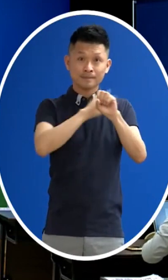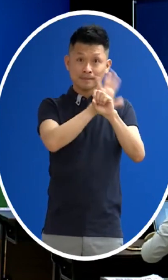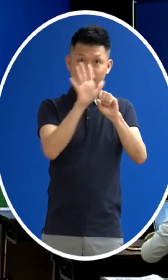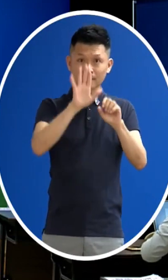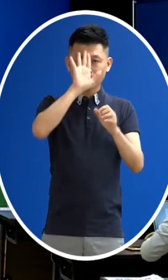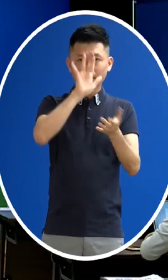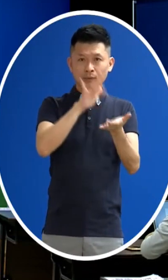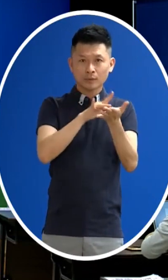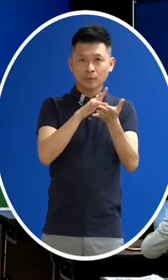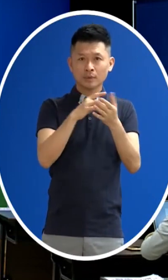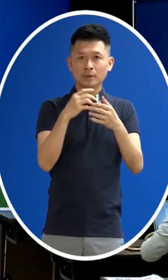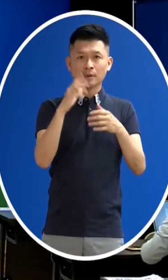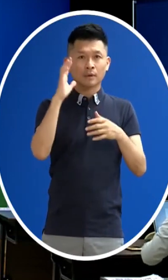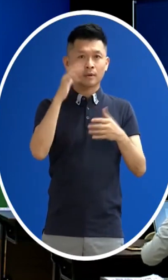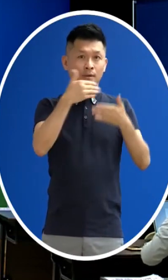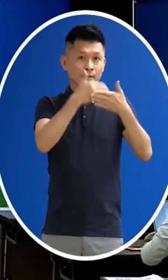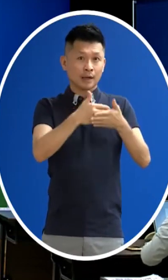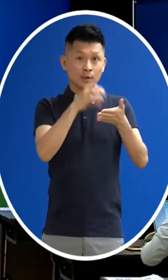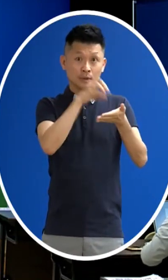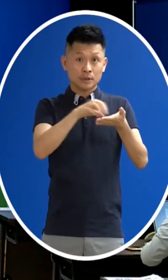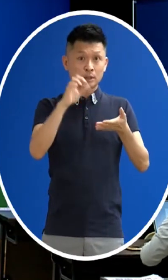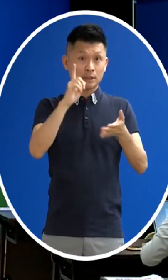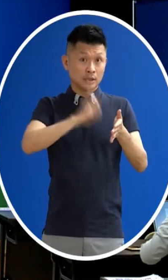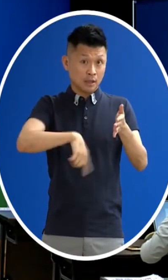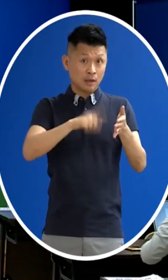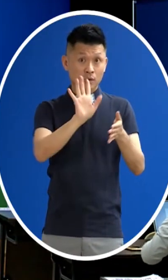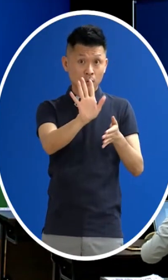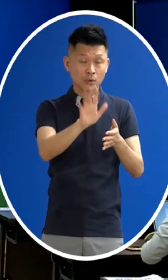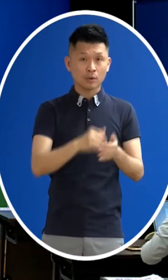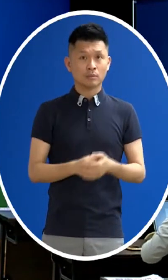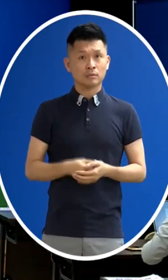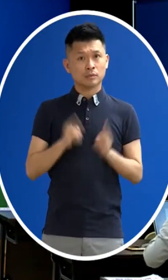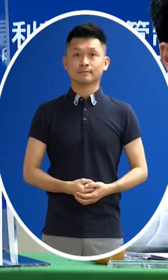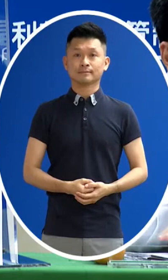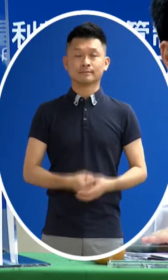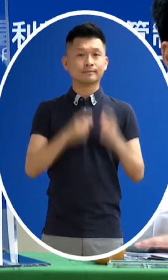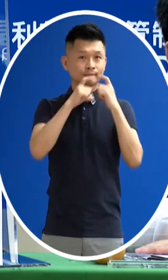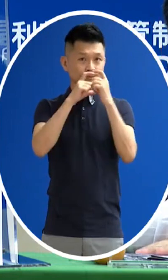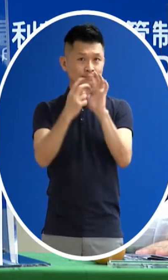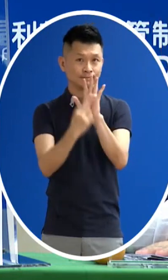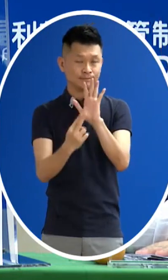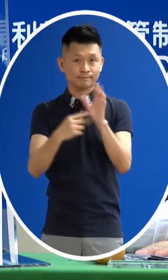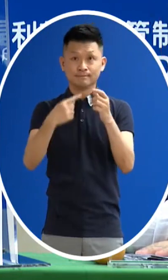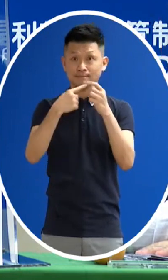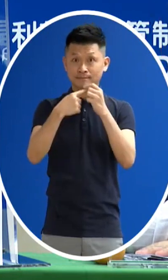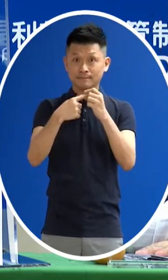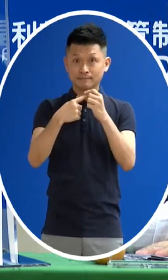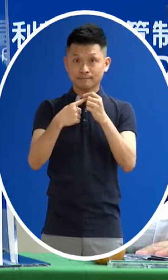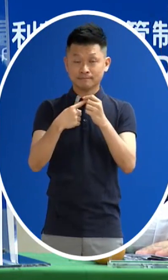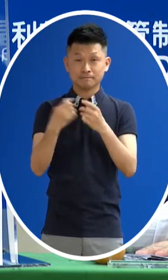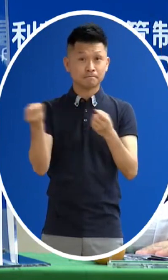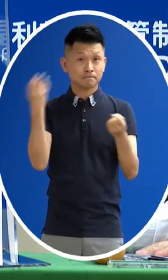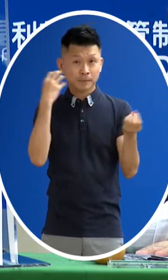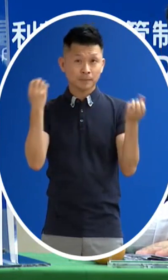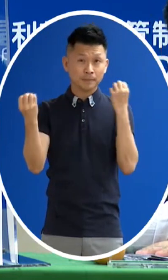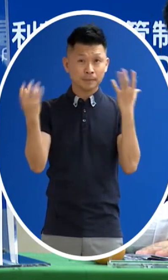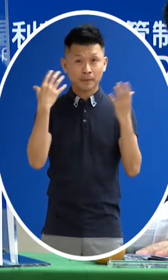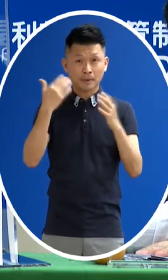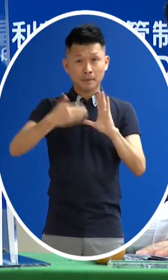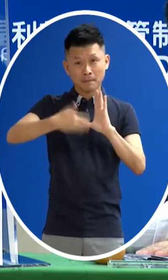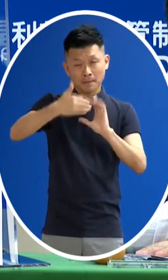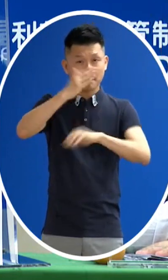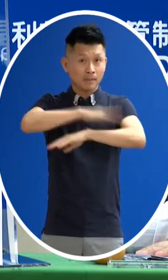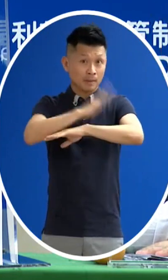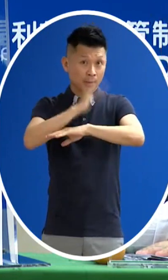簡體字 是想問一下說指揮中心有可以證實這樣的訊息嗎相關的這些報導應該